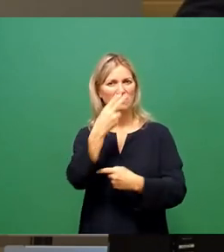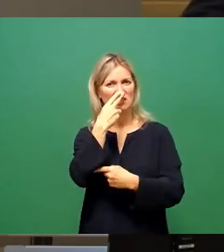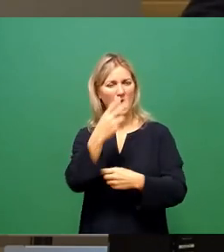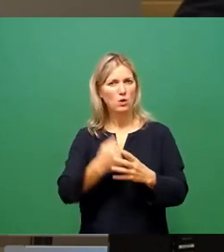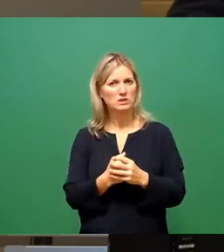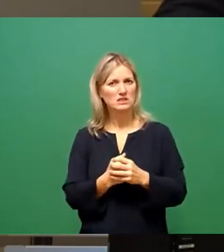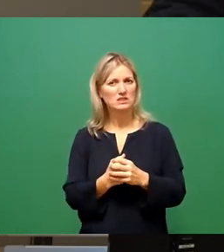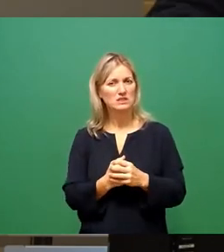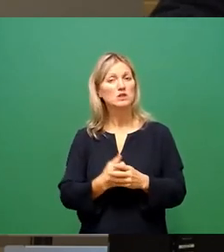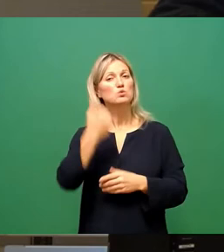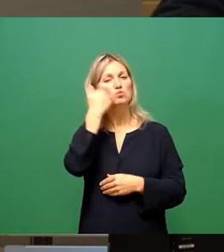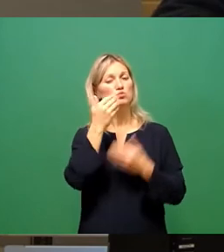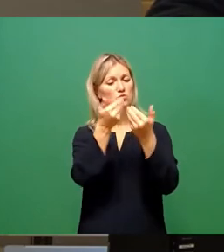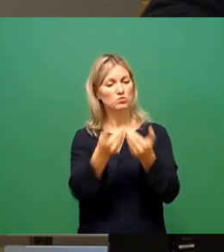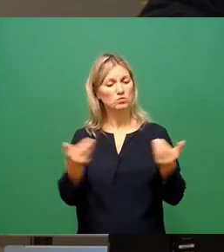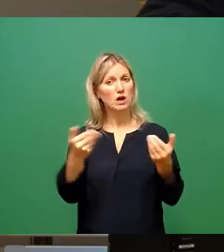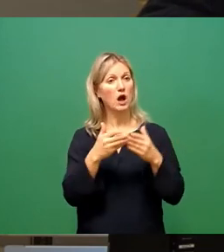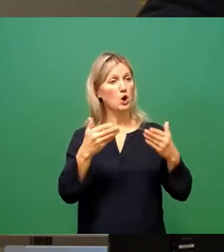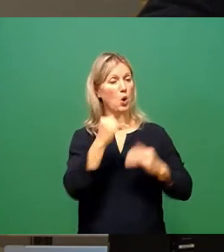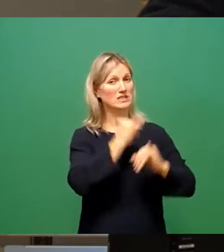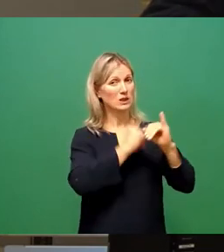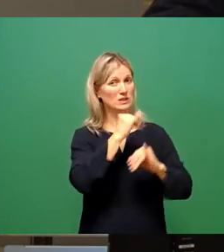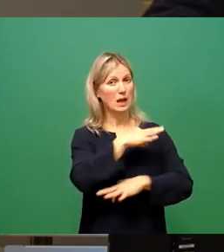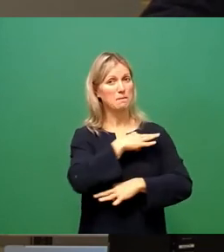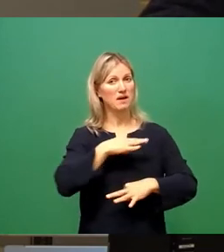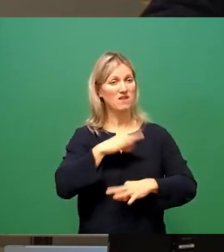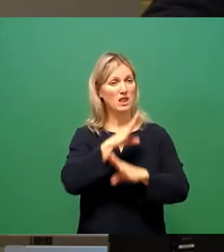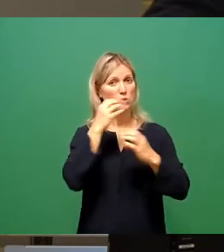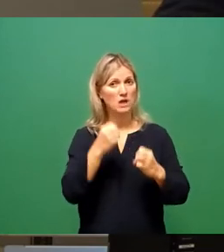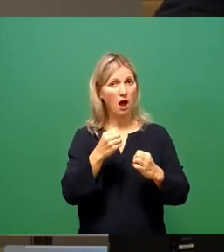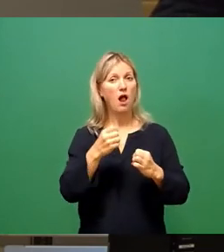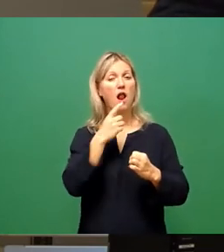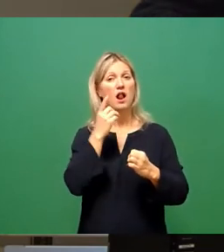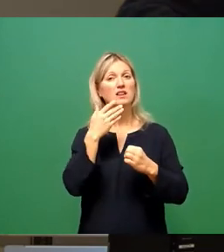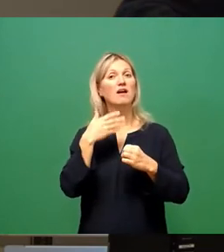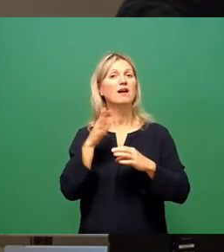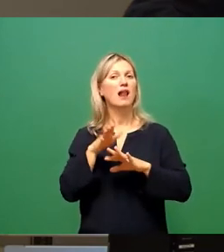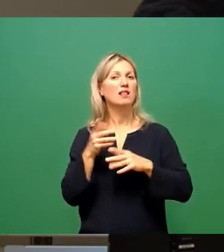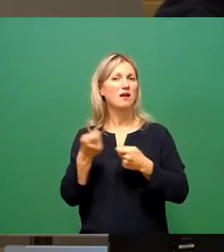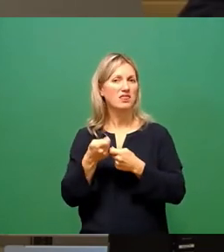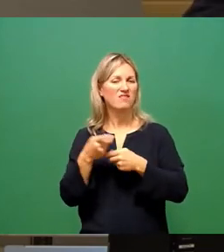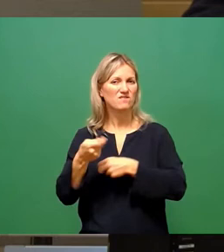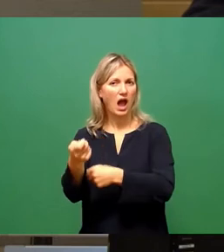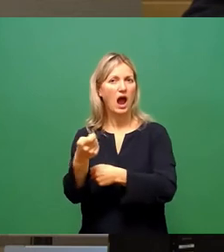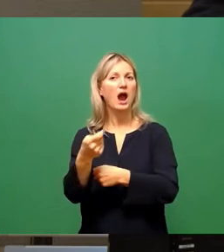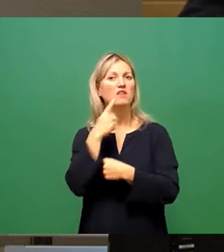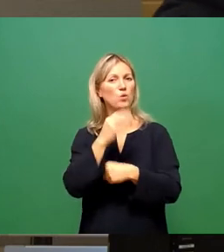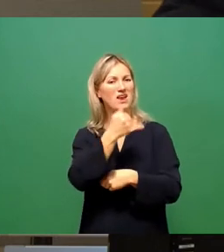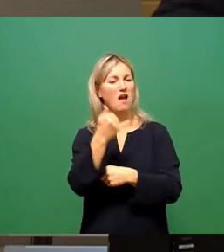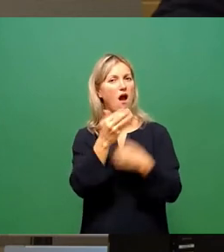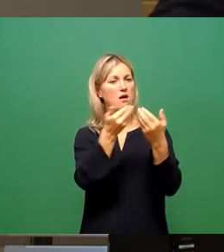Großindustrie, Privathaushalte, städtische Grünanlagen, Kleingartenvereine in den einzelnen Jahren auf.